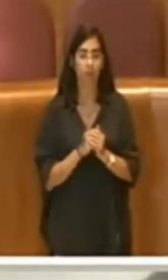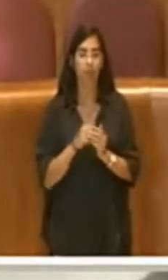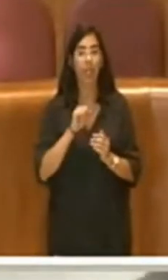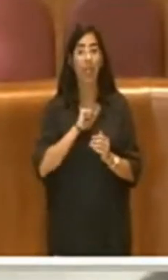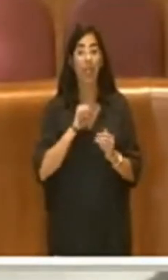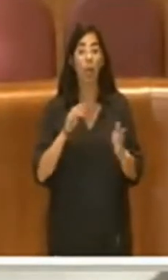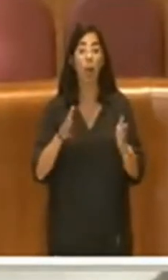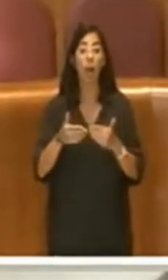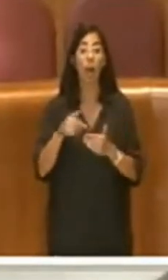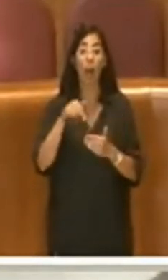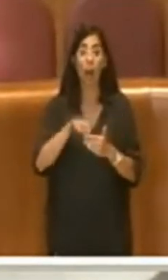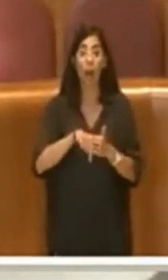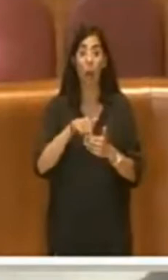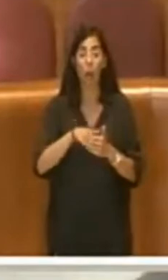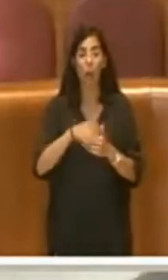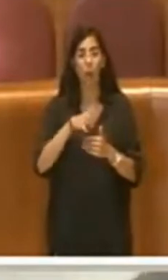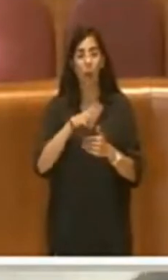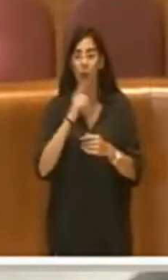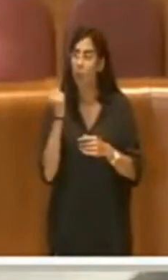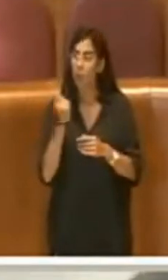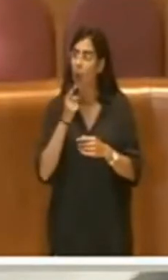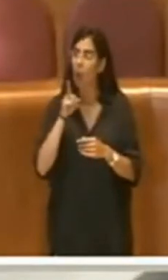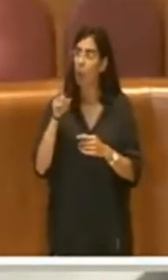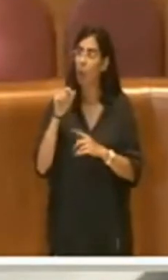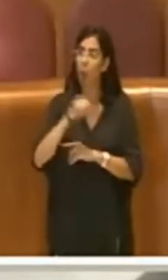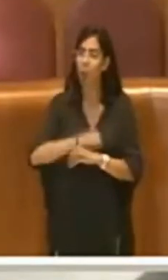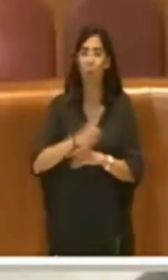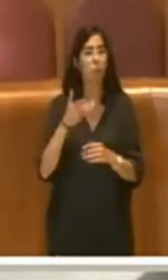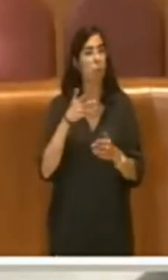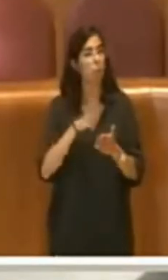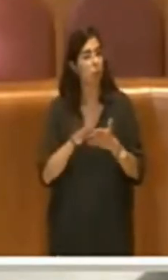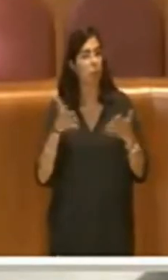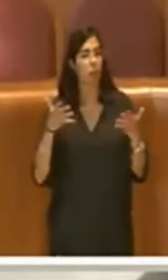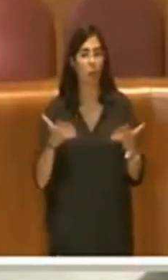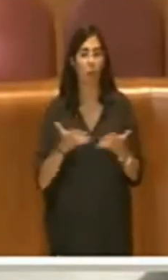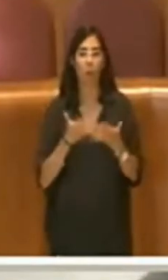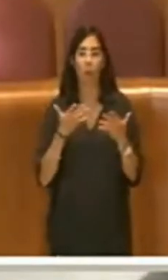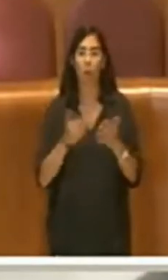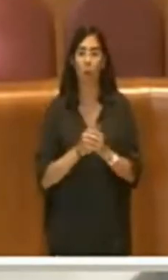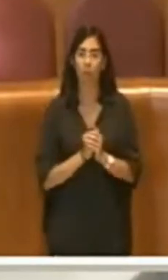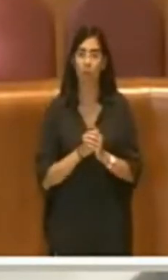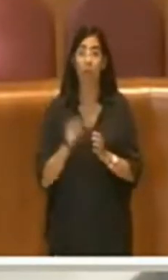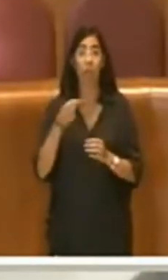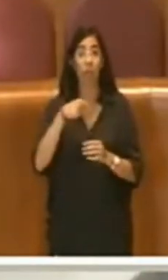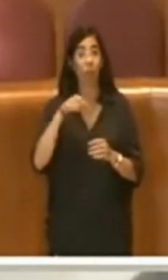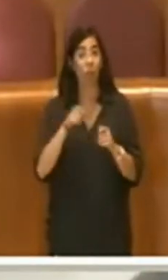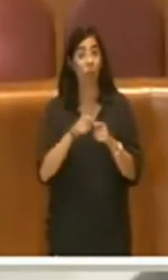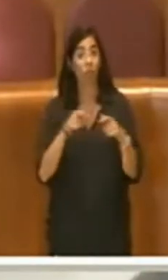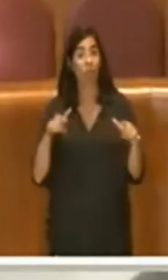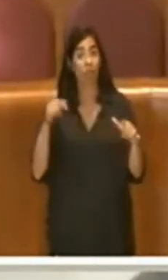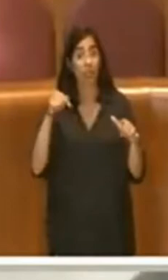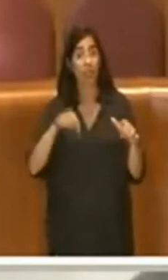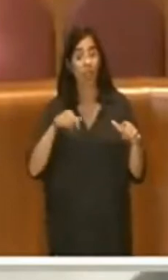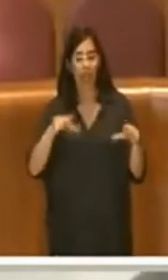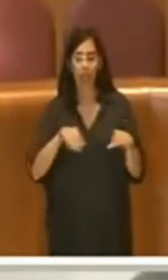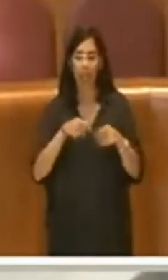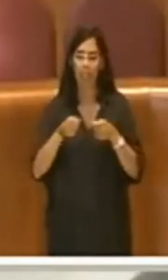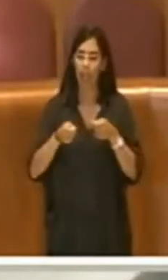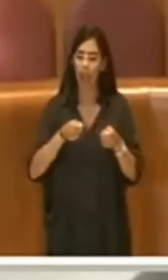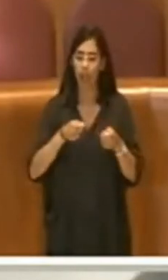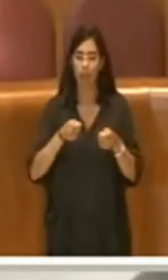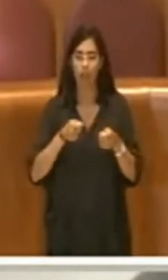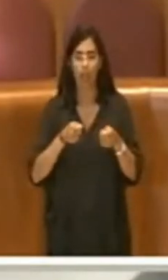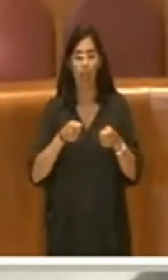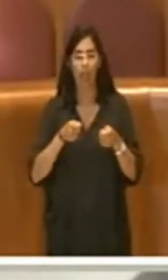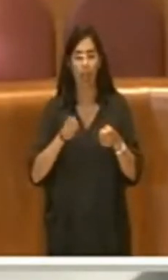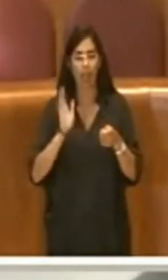sfugge qualche aspetto. Noi abbiamo iniziato a governare questa città che abbiamo trovato Atac